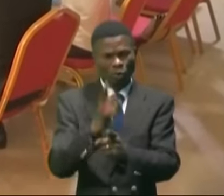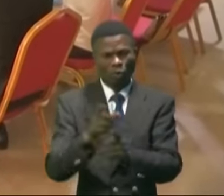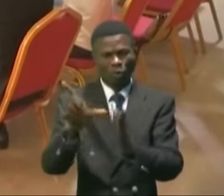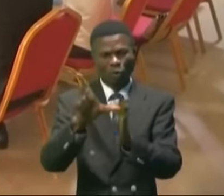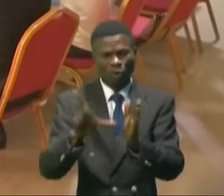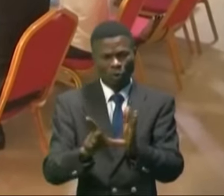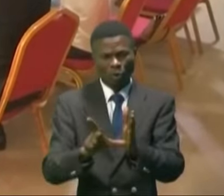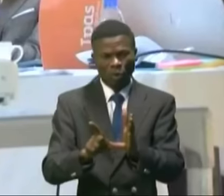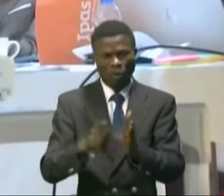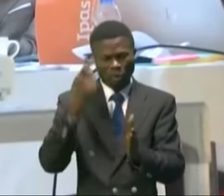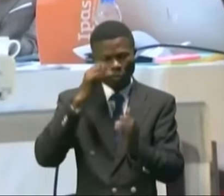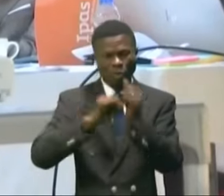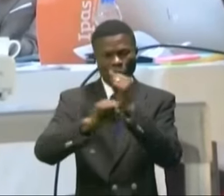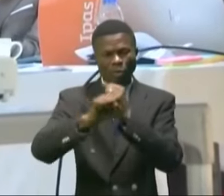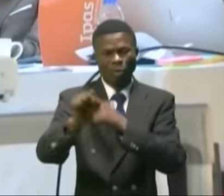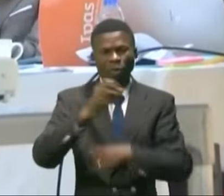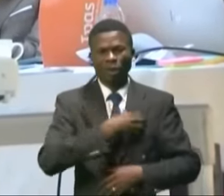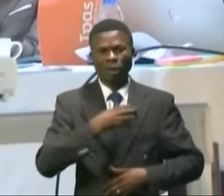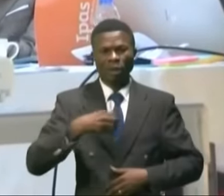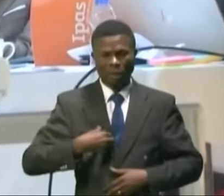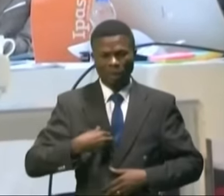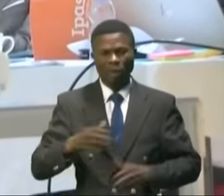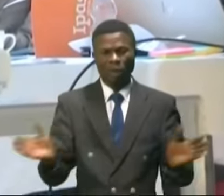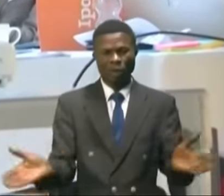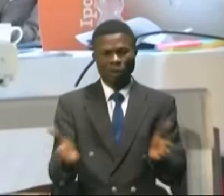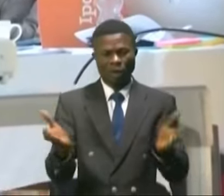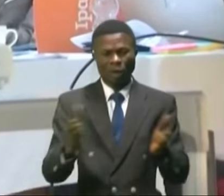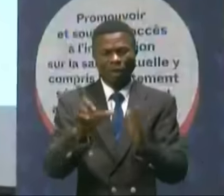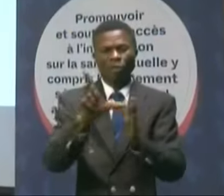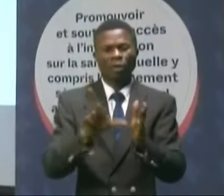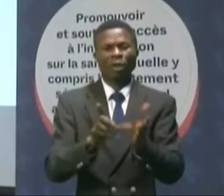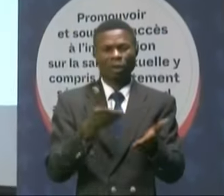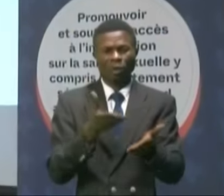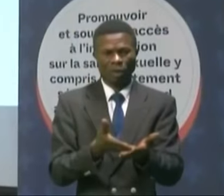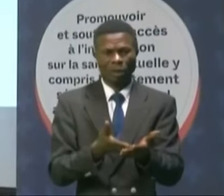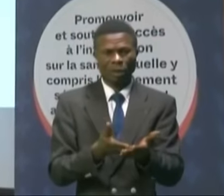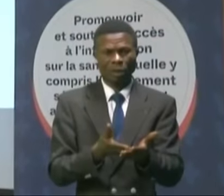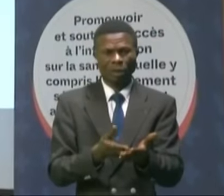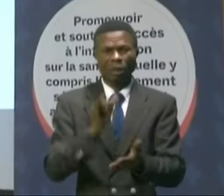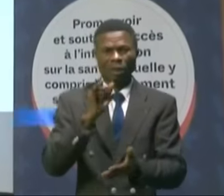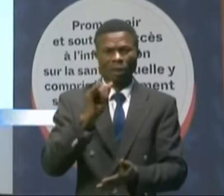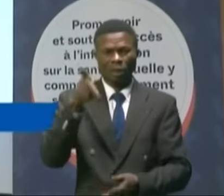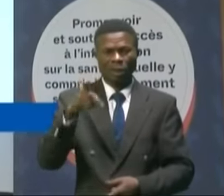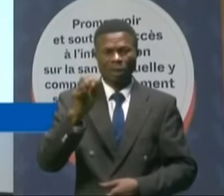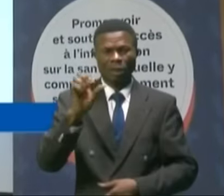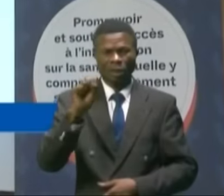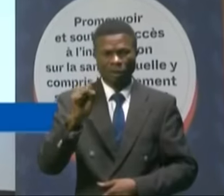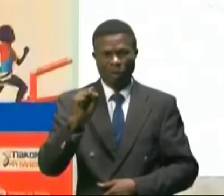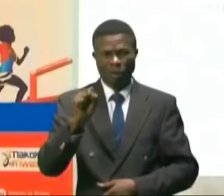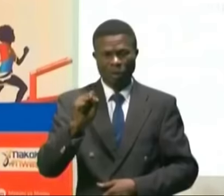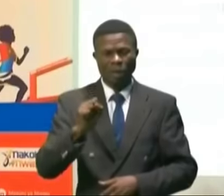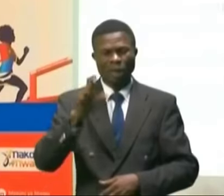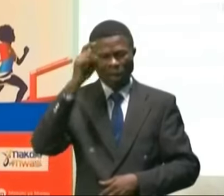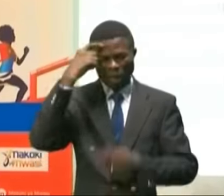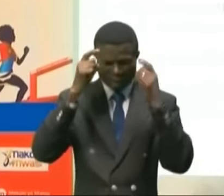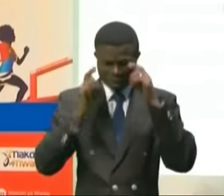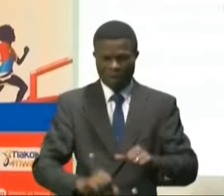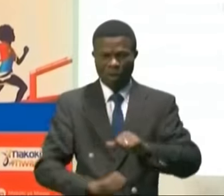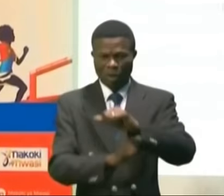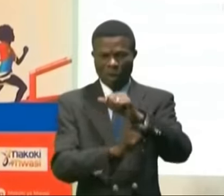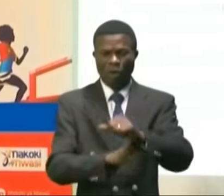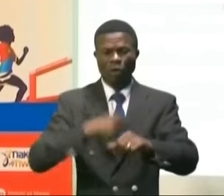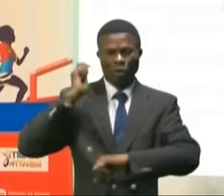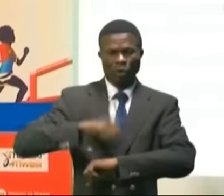apprises dans la promotion de la femme et de renforcer ses droits. AIPAS tient à accompagner ce juriste